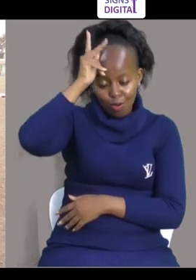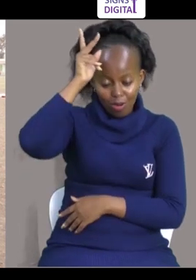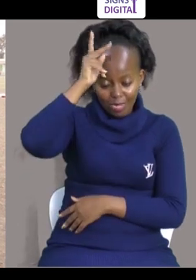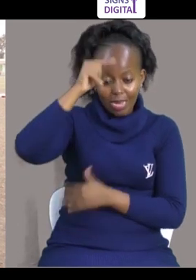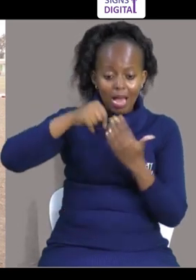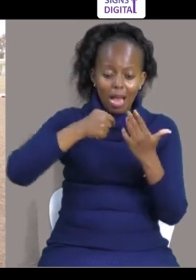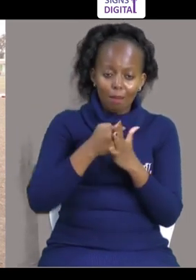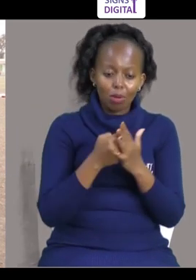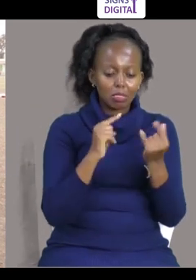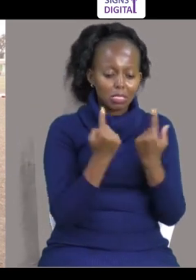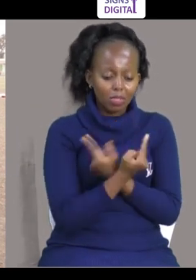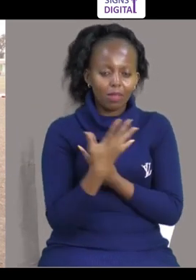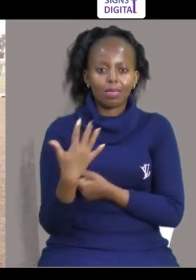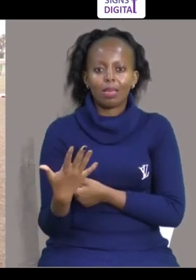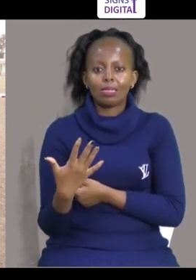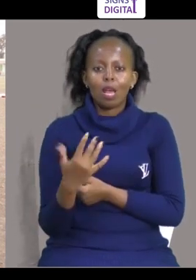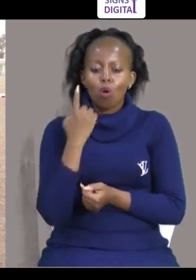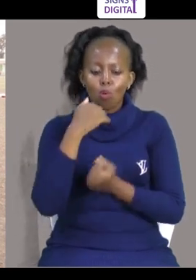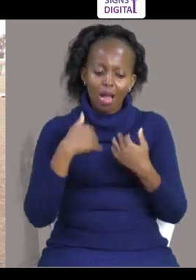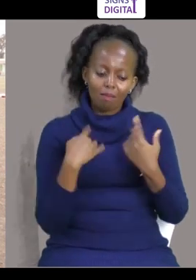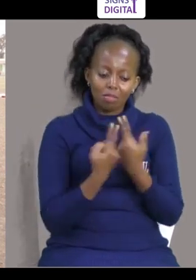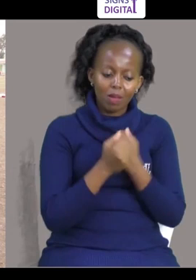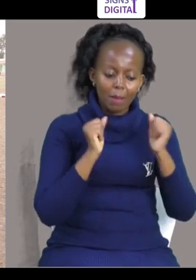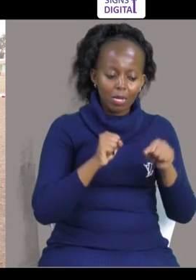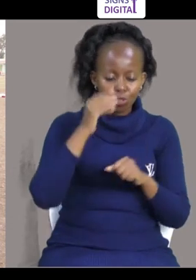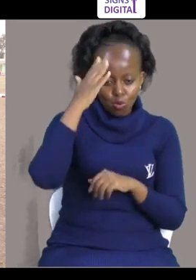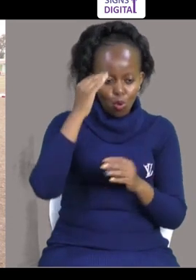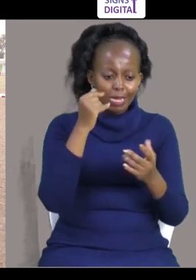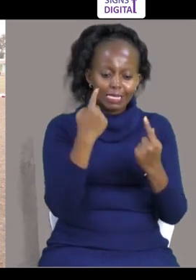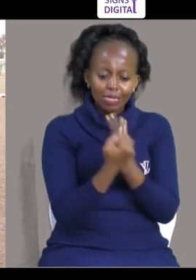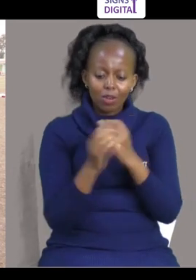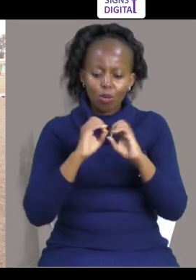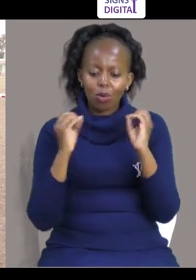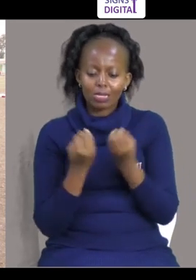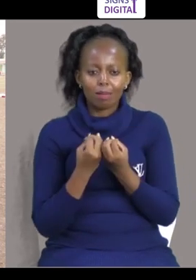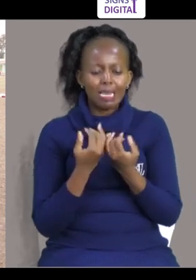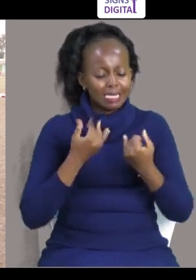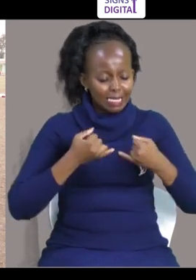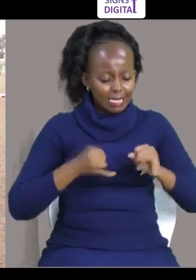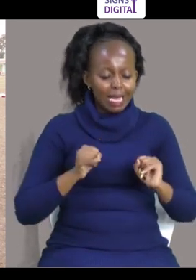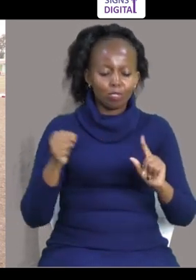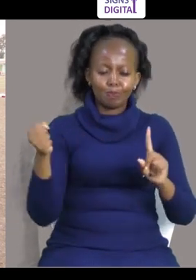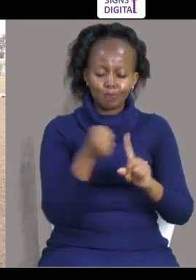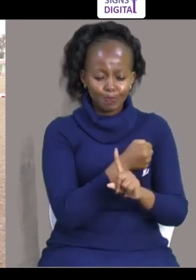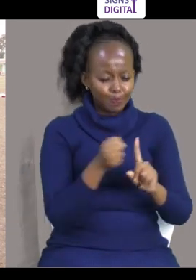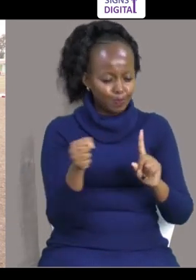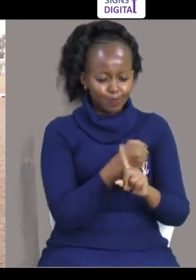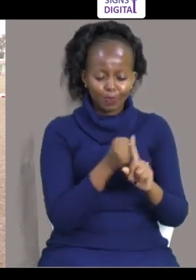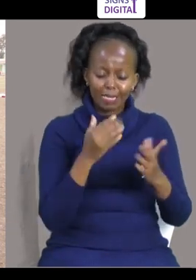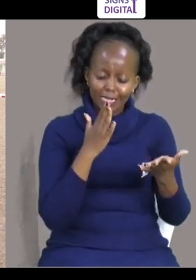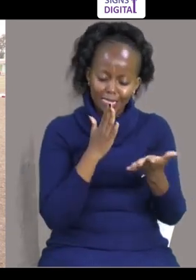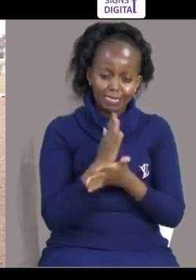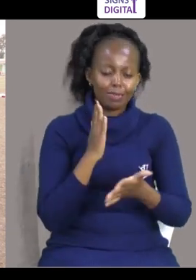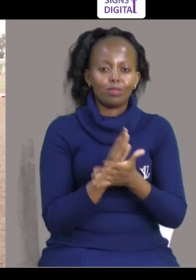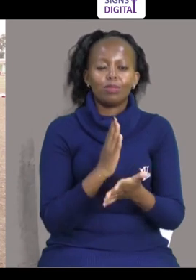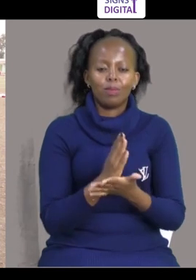nindi wate Muliyo na ujuzi Ya inapurani Na igime Muliyo na guvu Ya kujua maofisi You fight